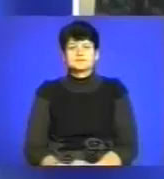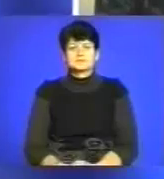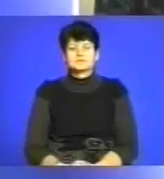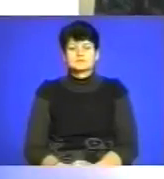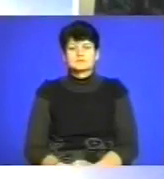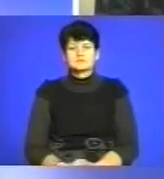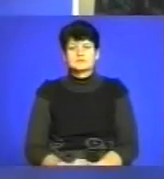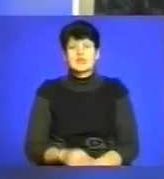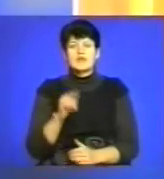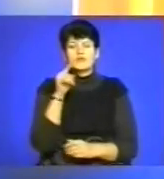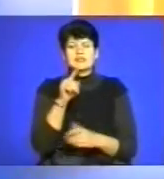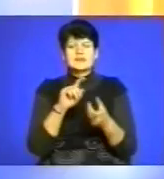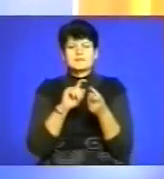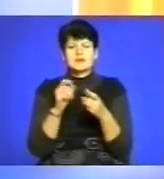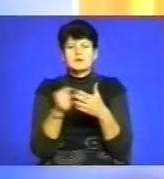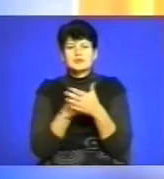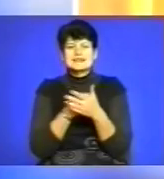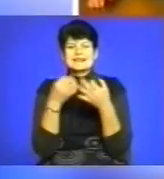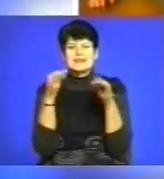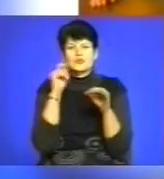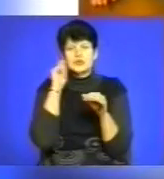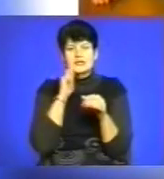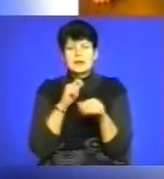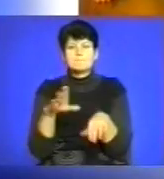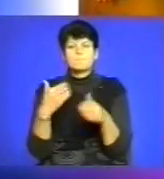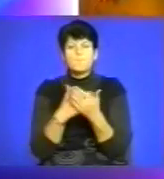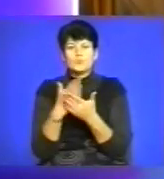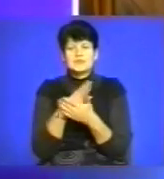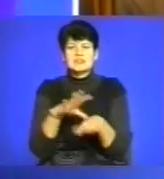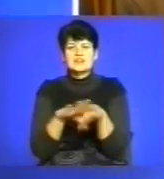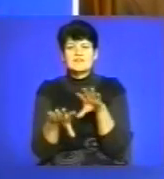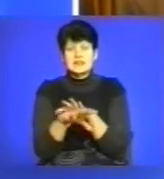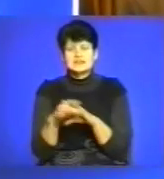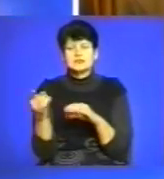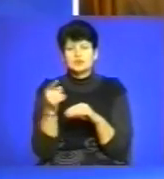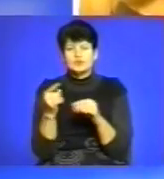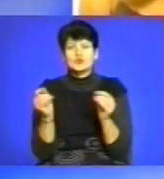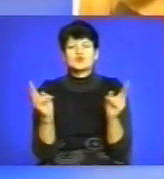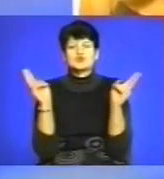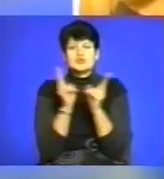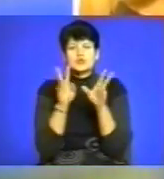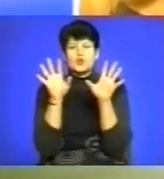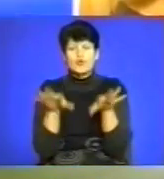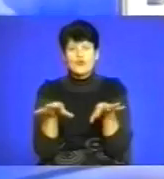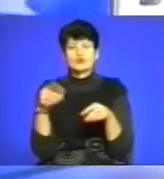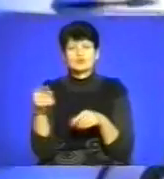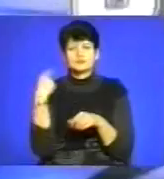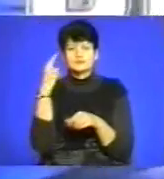Вони виборювали незалежність України, поліп'язні Тернополя з нагоди Дня Злуки, а зустрілися з головою обласної ради.